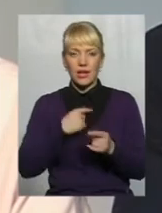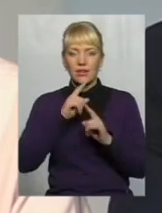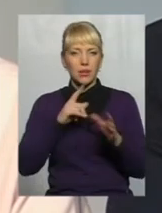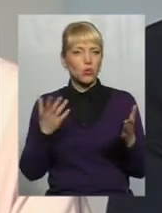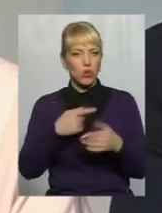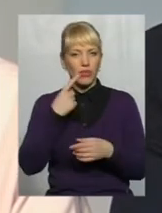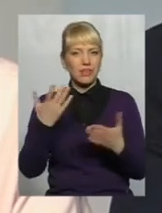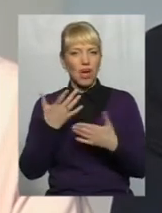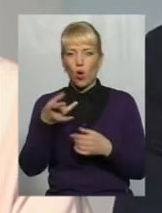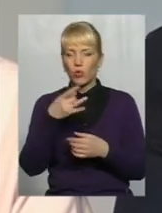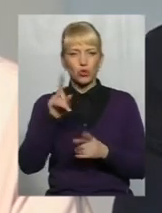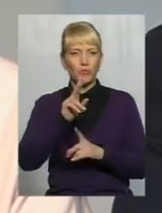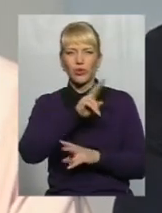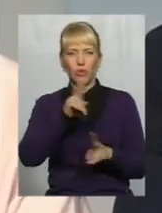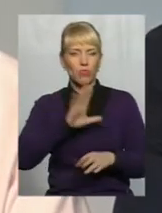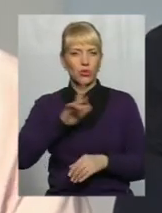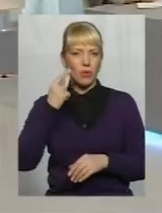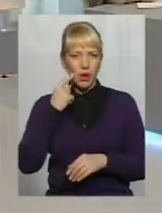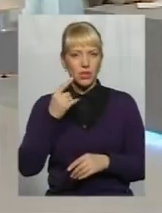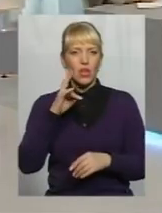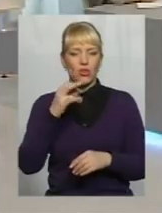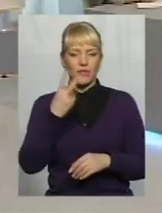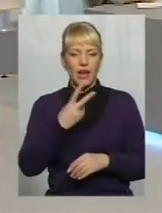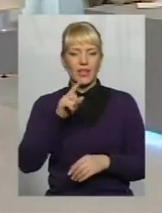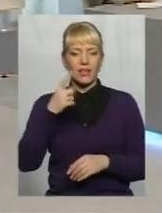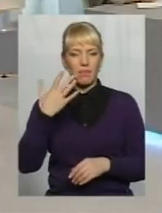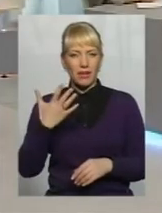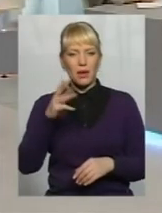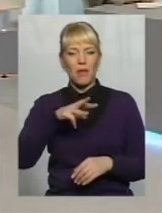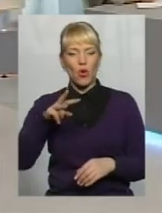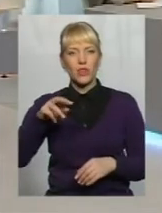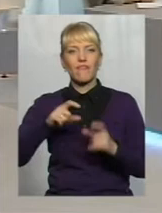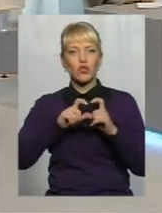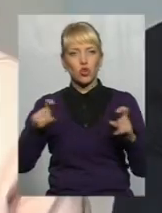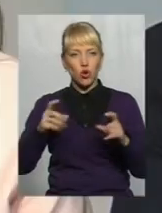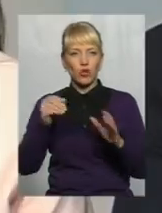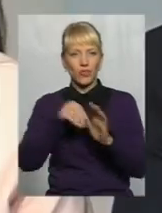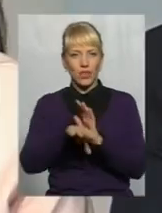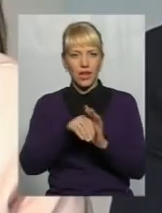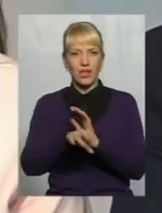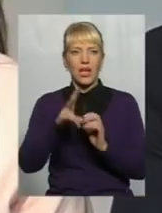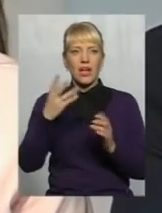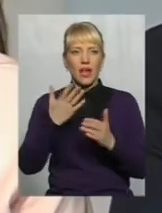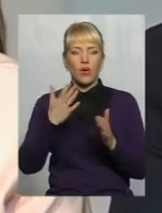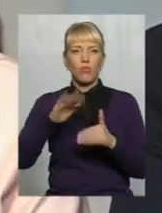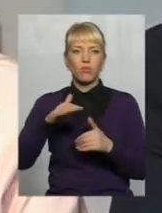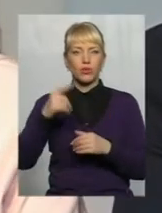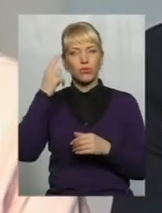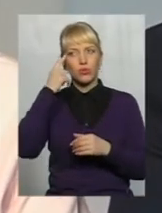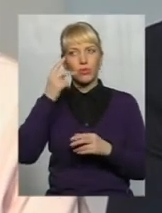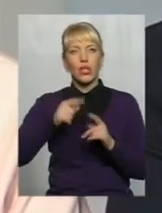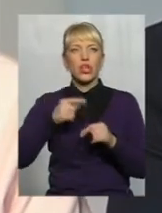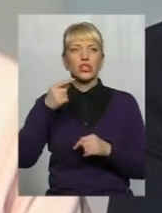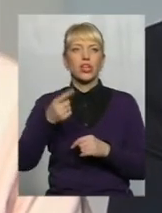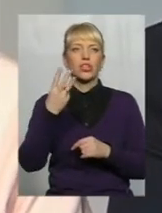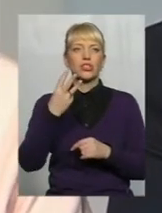в якому районі, щоб нікого не образити Але вклали 2,5 мільйона в школу Яку рівно через 3 роки задумувалися Можна її закрити, тому що